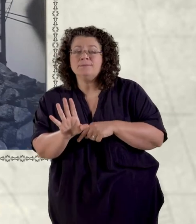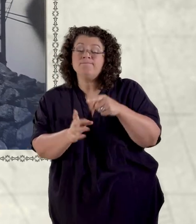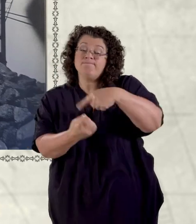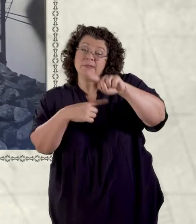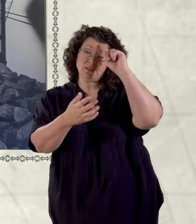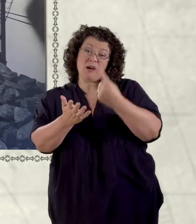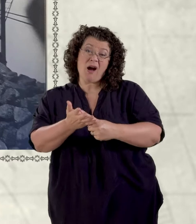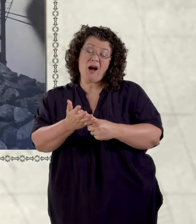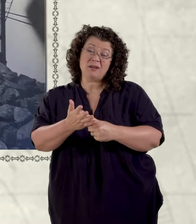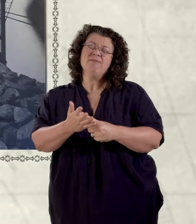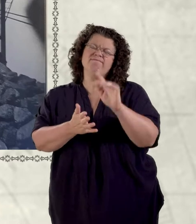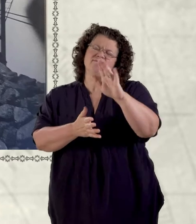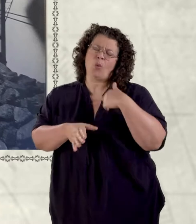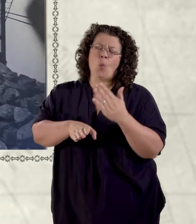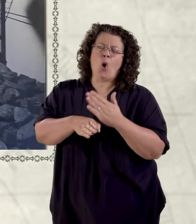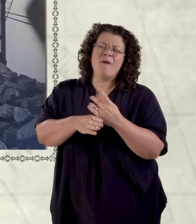gyflog o gwbl.